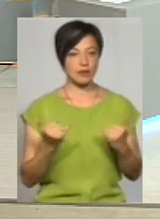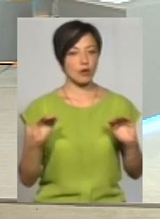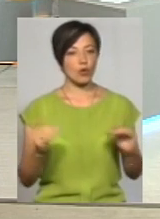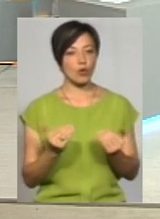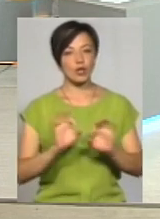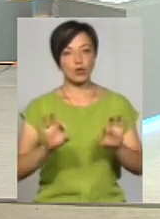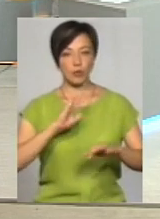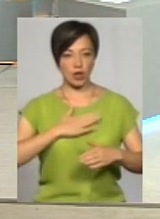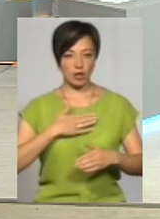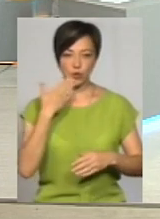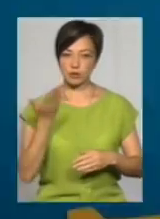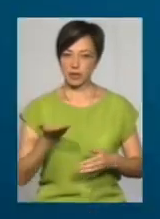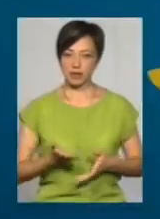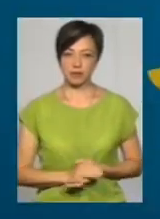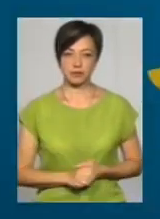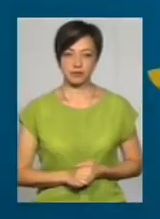довідка про нашого спікера.